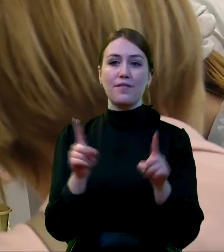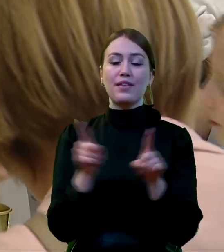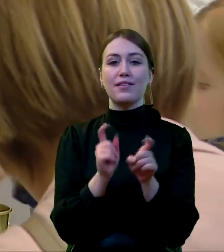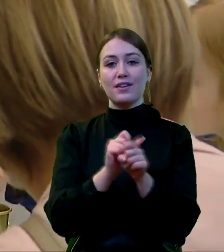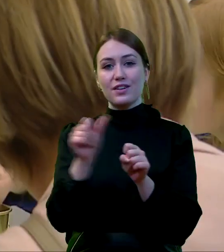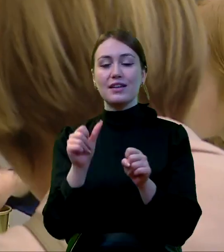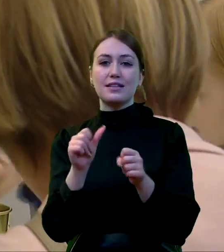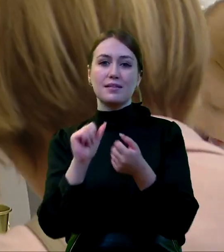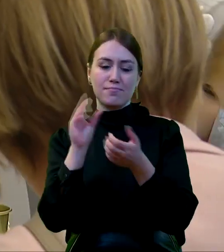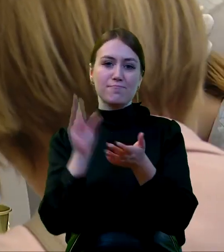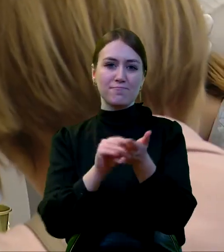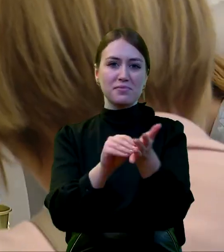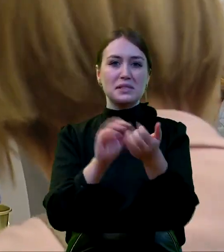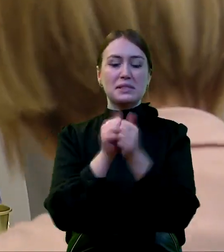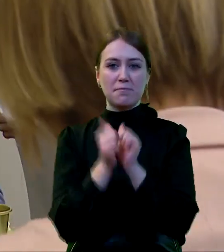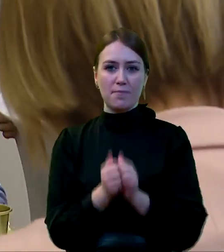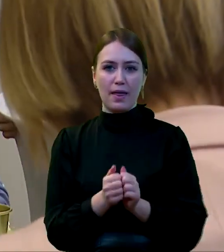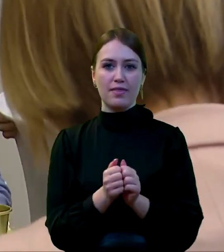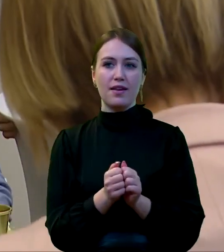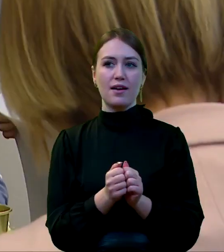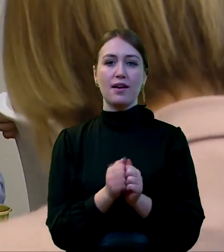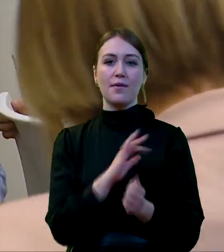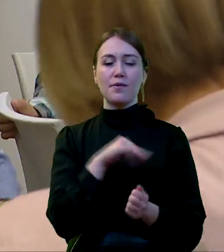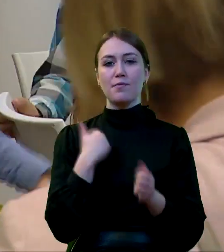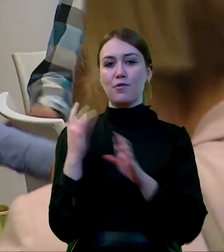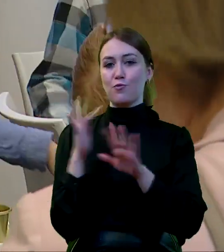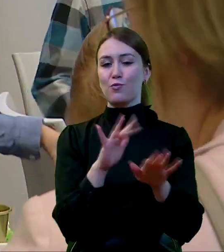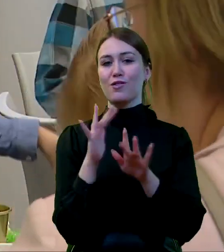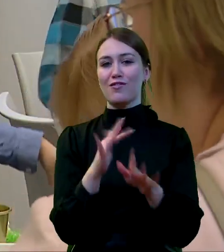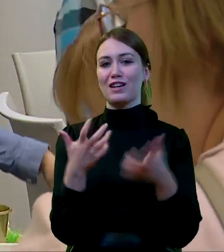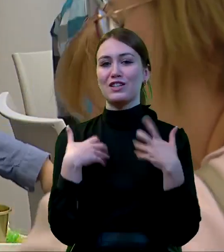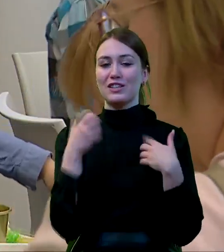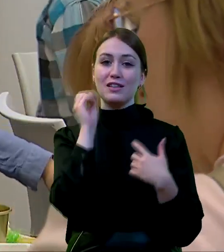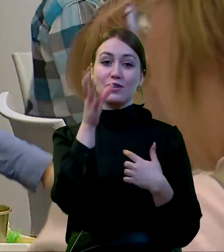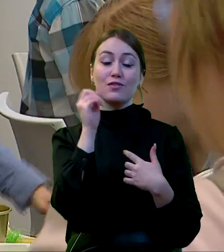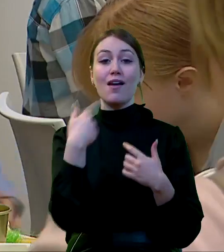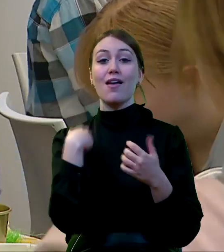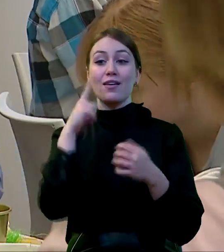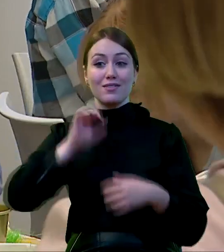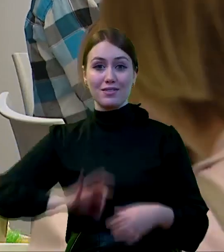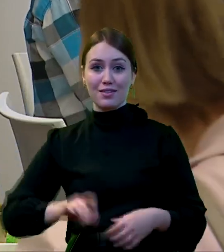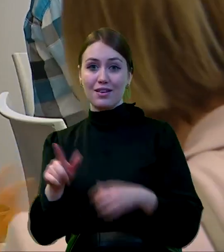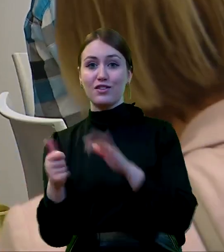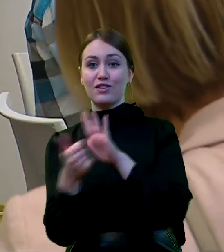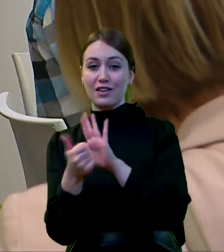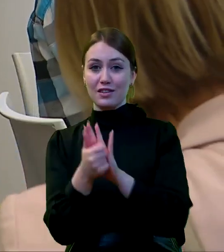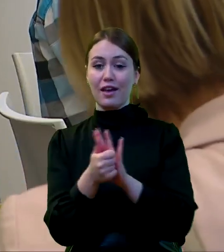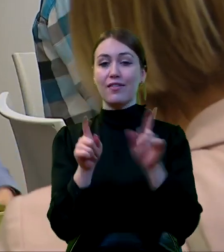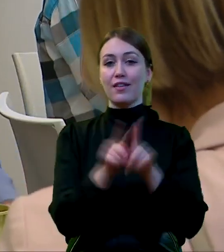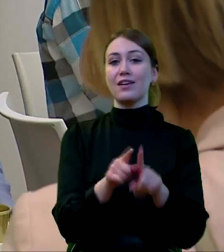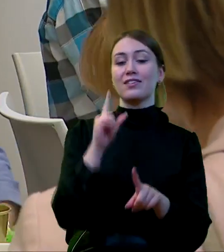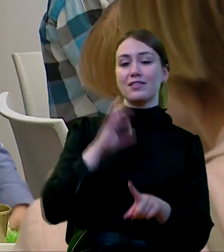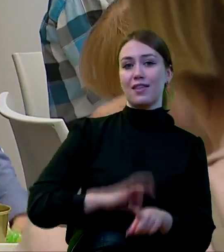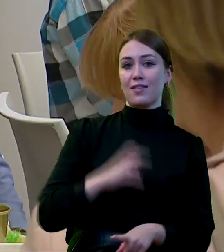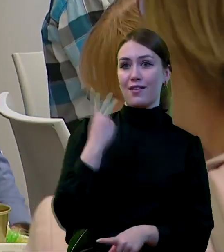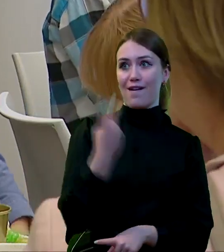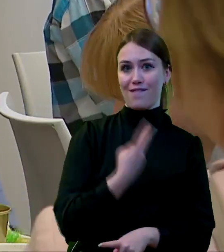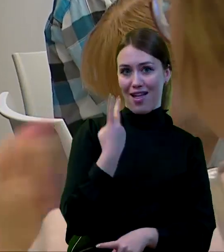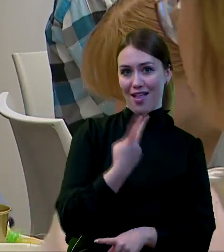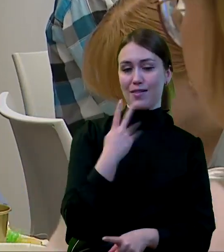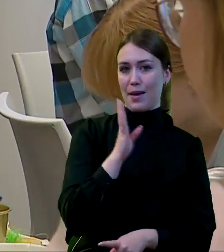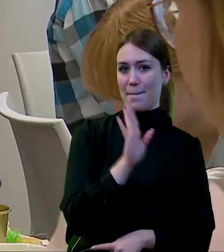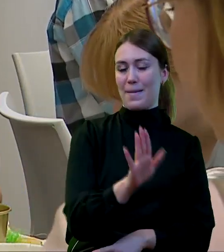praktyczne zmiany, które wpłynęły tutaj na nasze życie codzienne. Ja mam syna, który ma 16 lat i syna, który ma niecałe 2 lata.